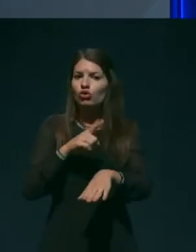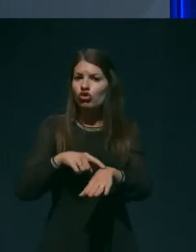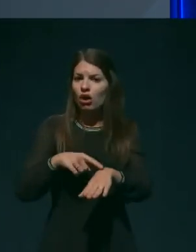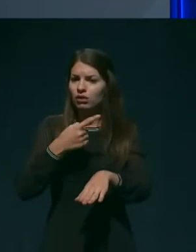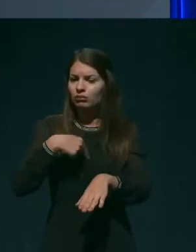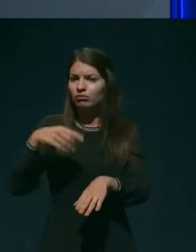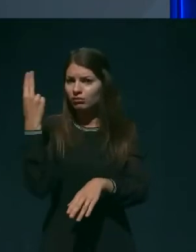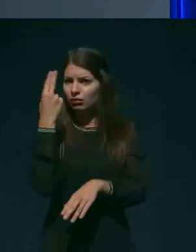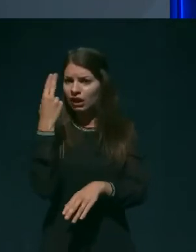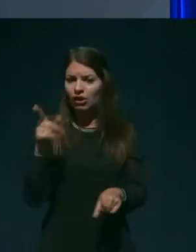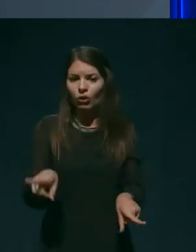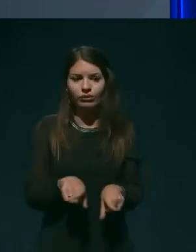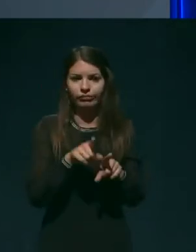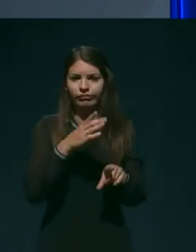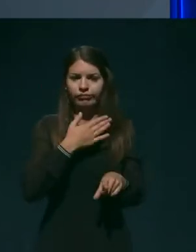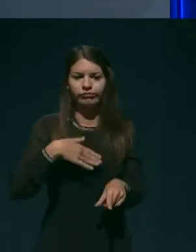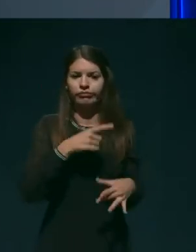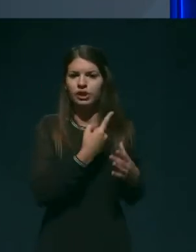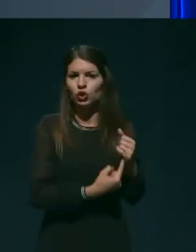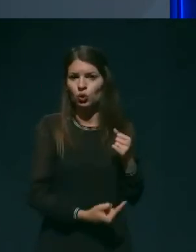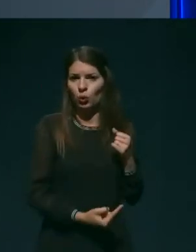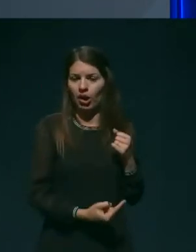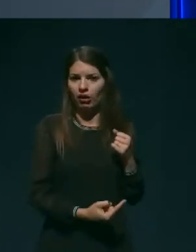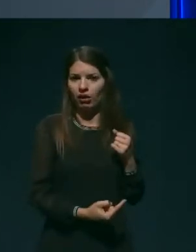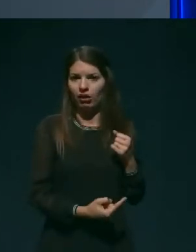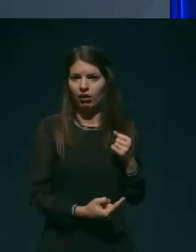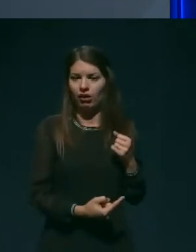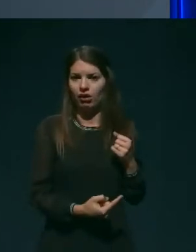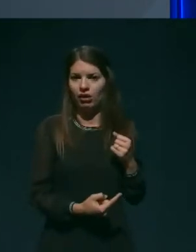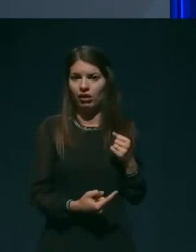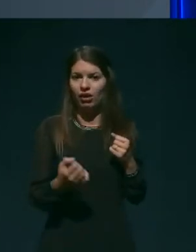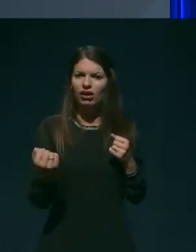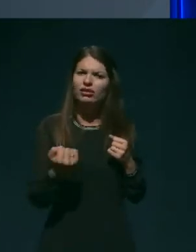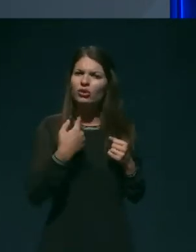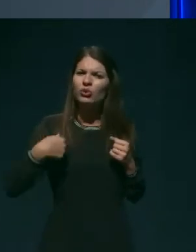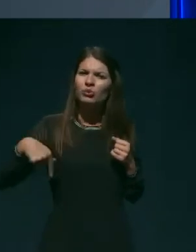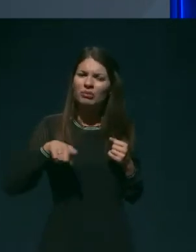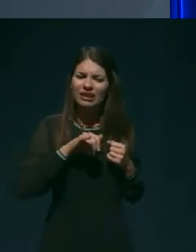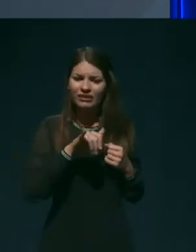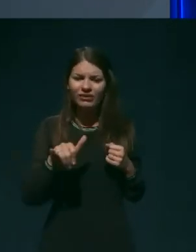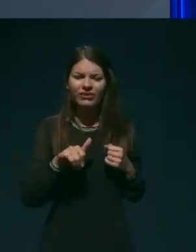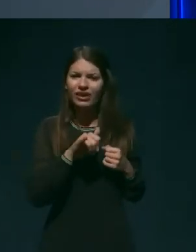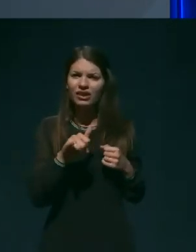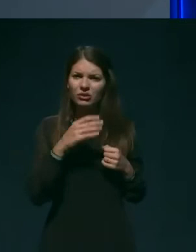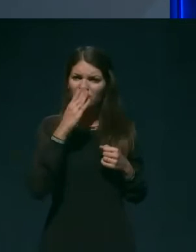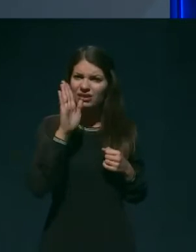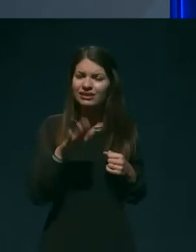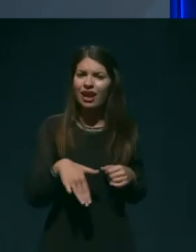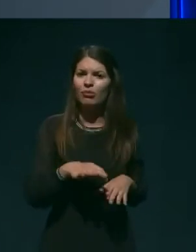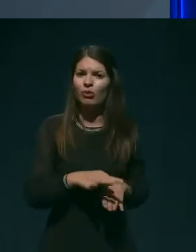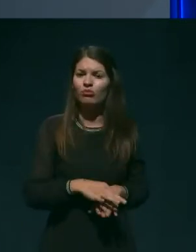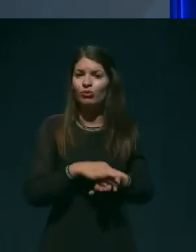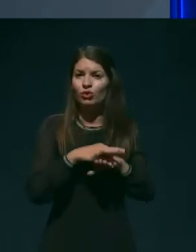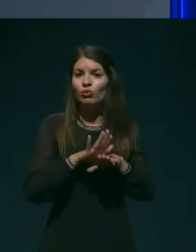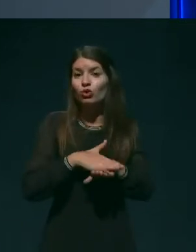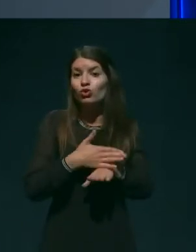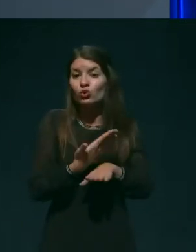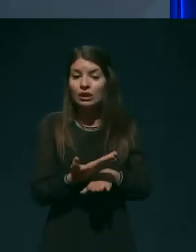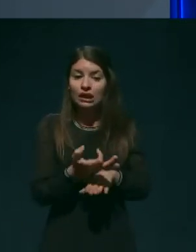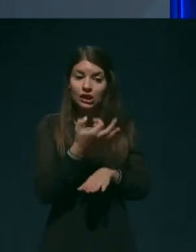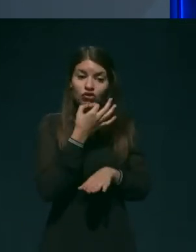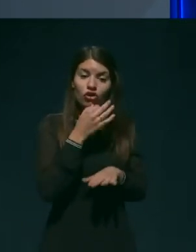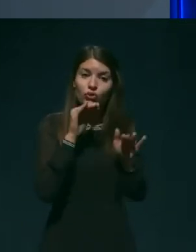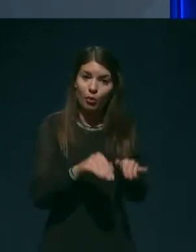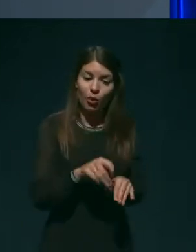poraz. in so se vedno pravzaprav nelagodno počutili, kdar je treba bovniku in